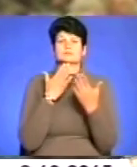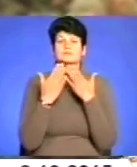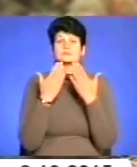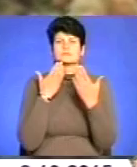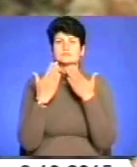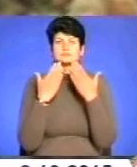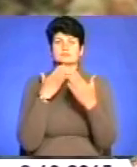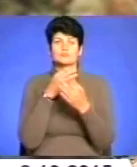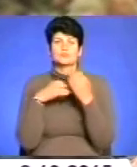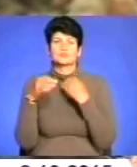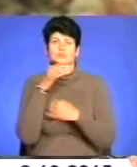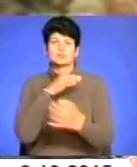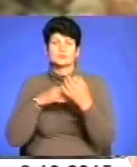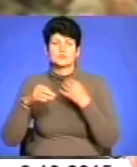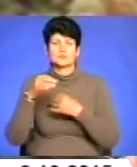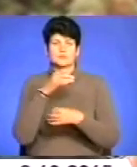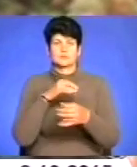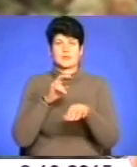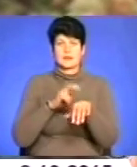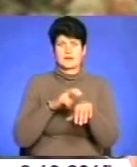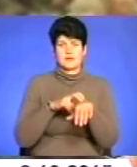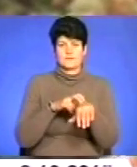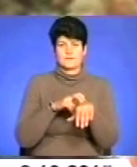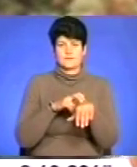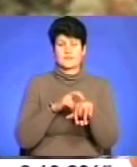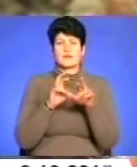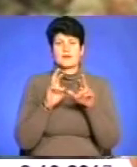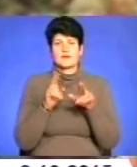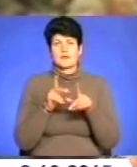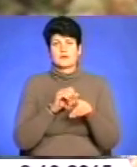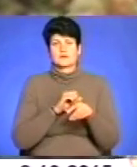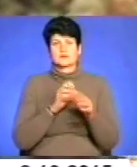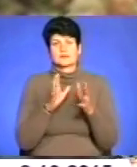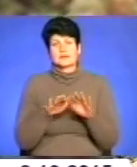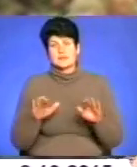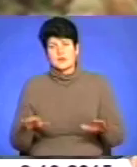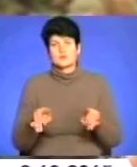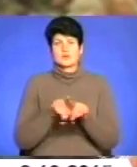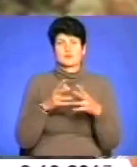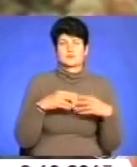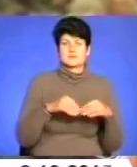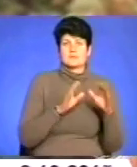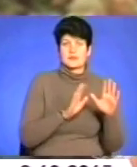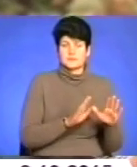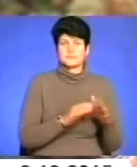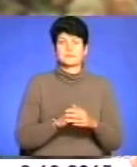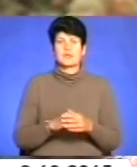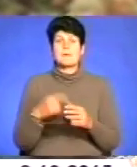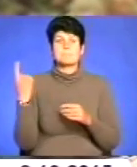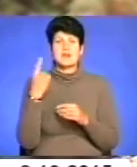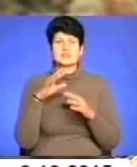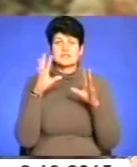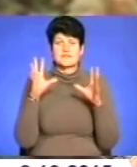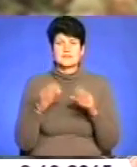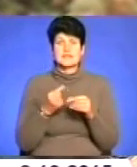і консультації лікарів, як педіатрів, так і сімейної медицини. І, перш за все,